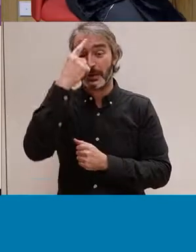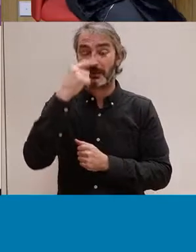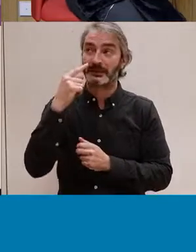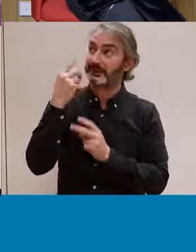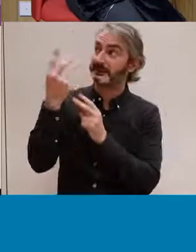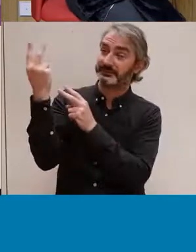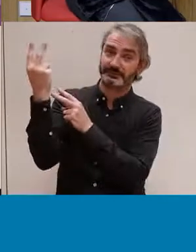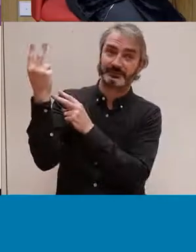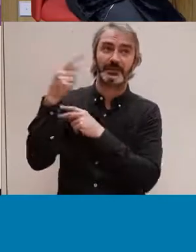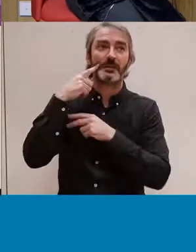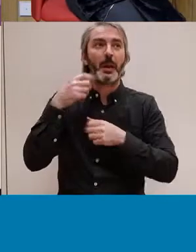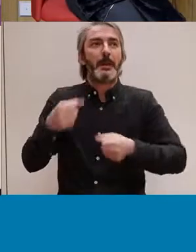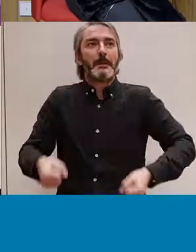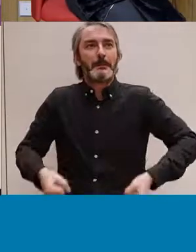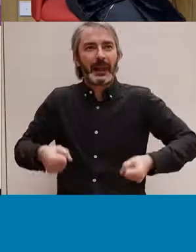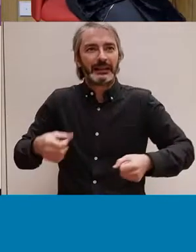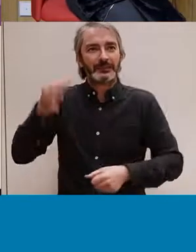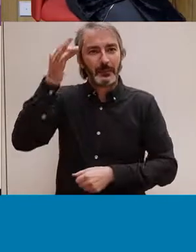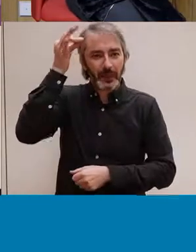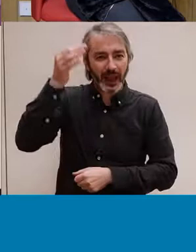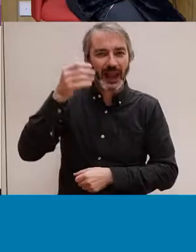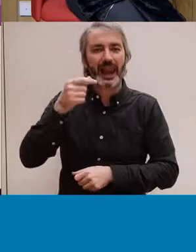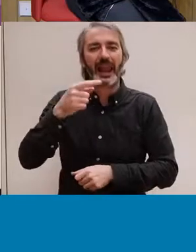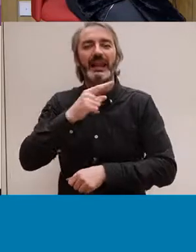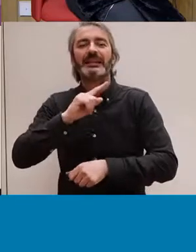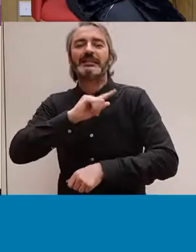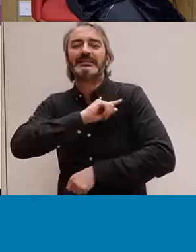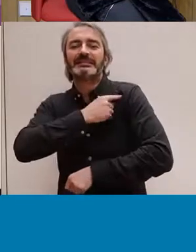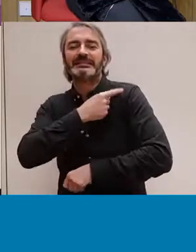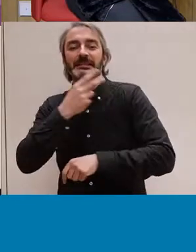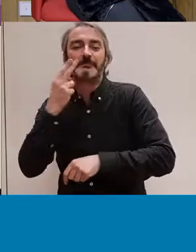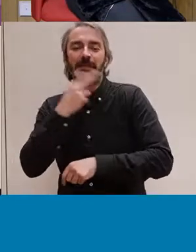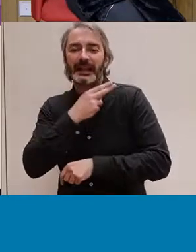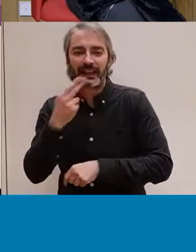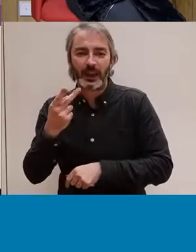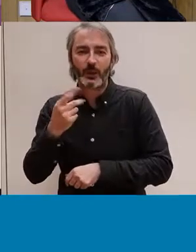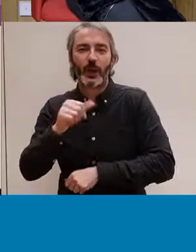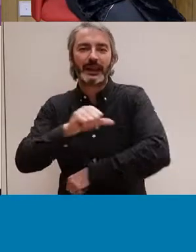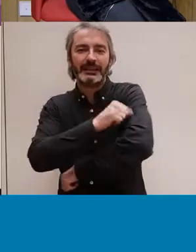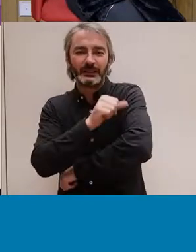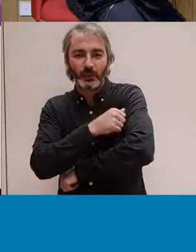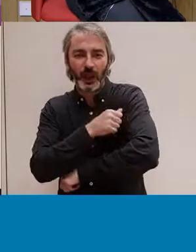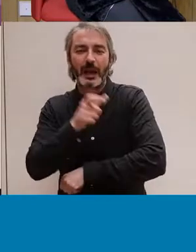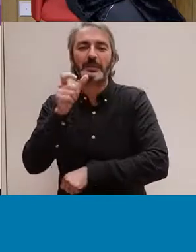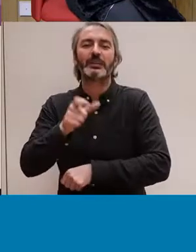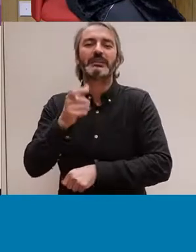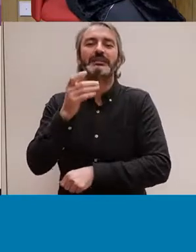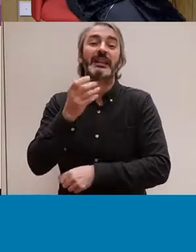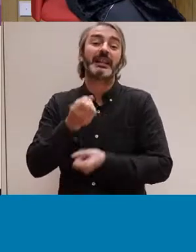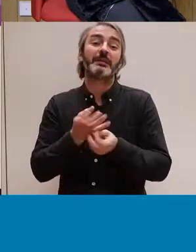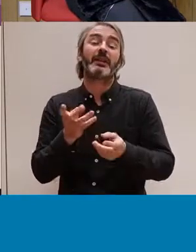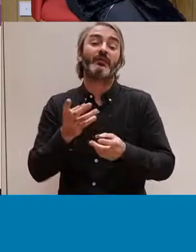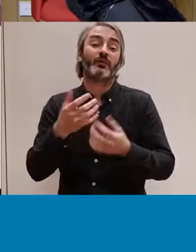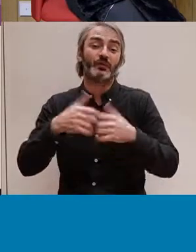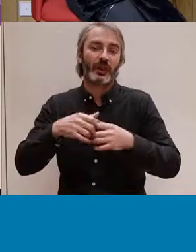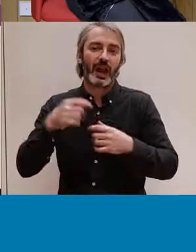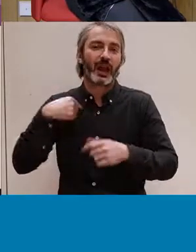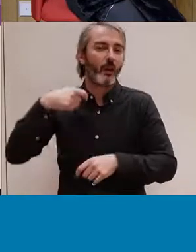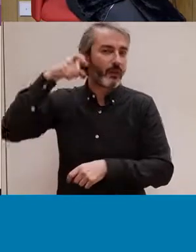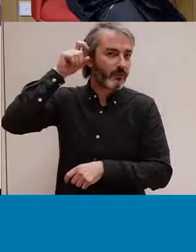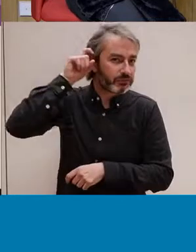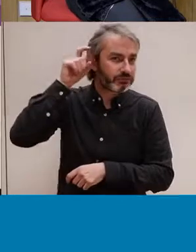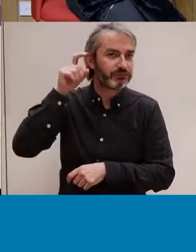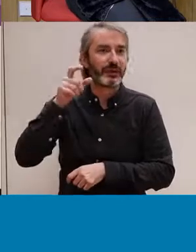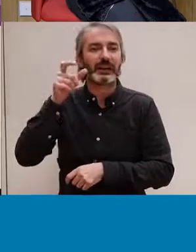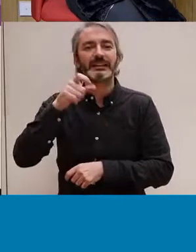veure muletes, pèls, cicatrius, tatuatges, gent amb diversitat funcional, sonotones, gent gran, gent